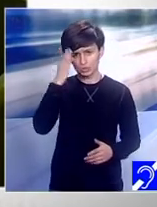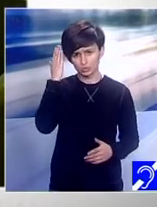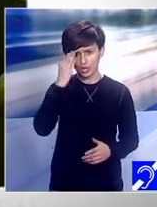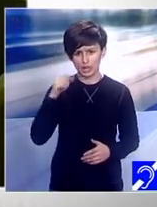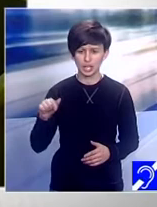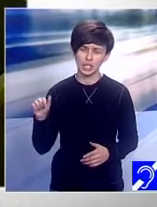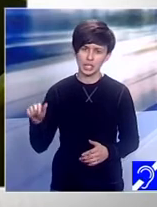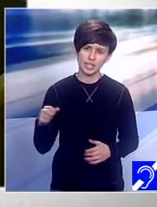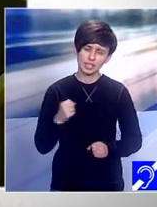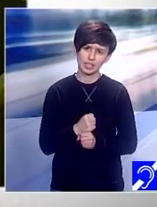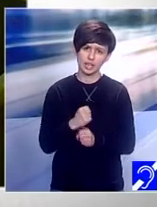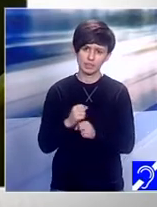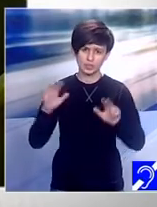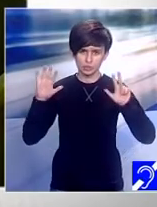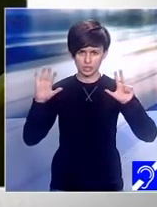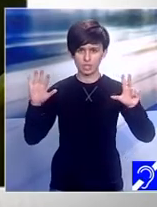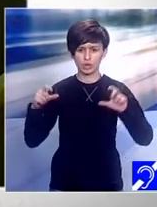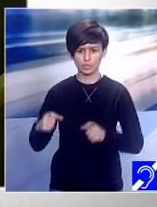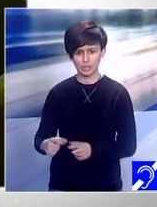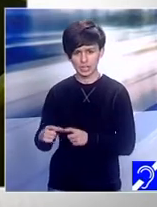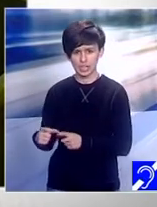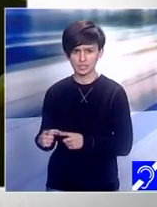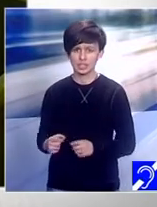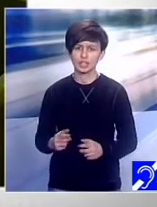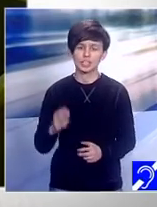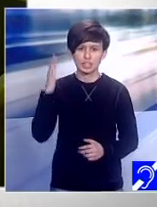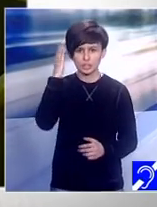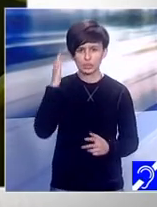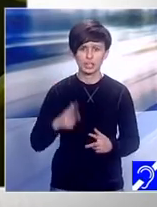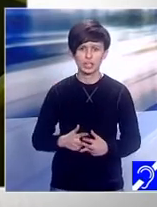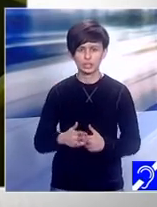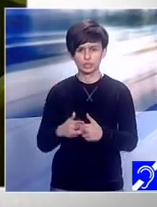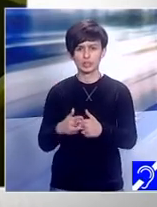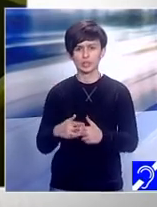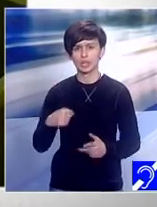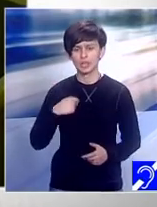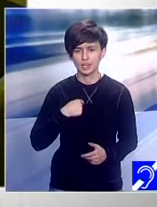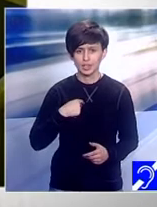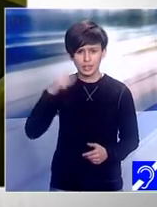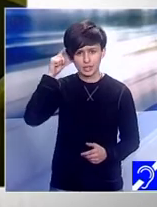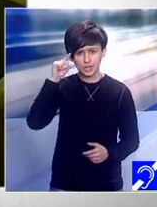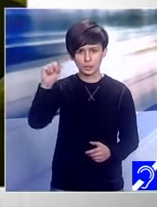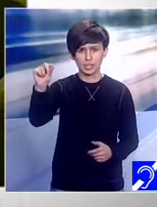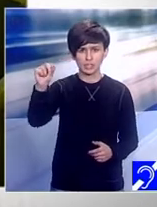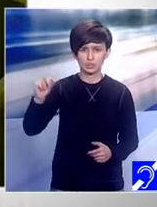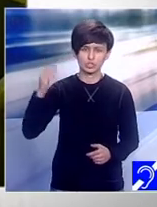Eu îl duceam la școală, ea îl scochea de la școală până a fost mai mic când a terminat 8 clase.